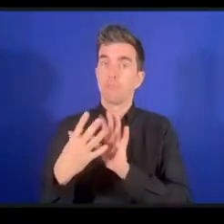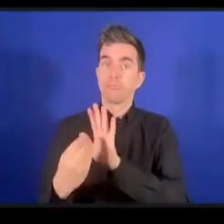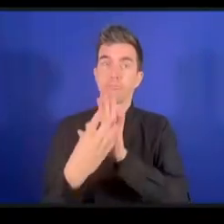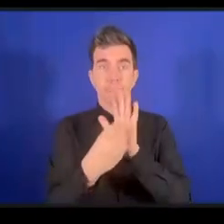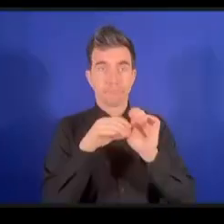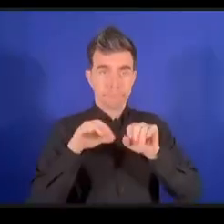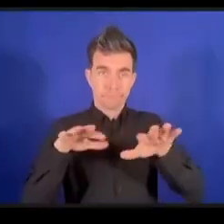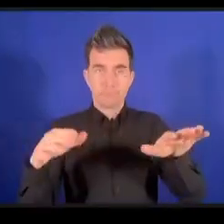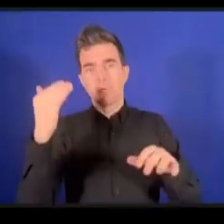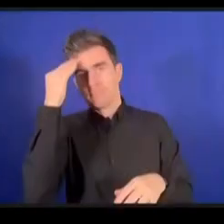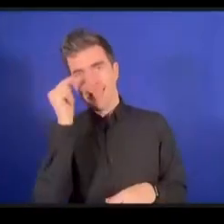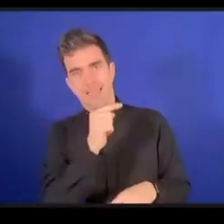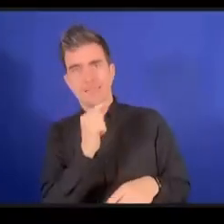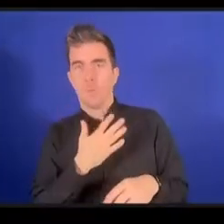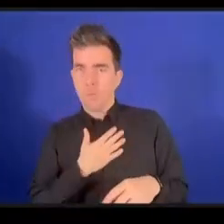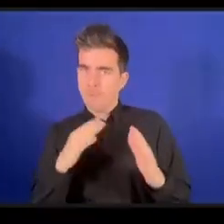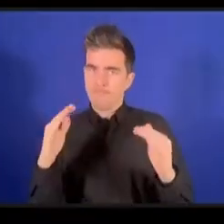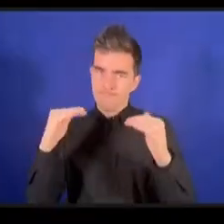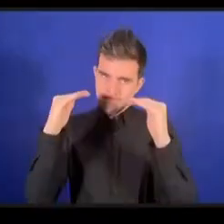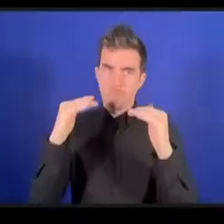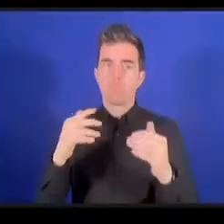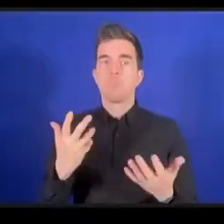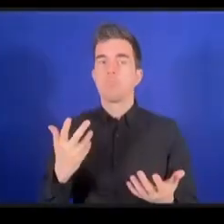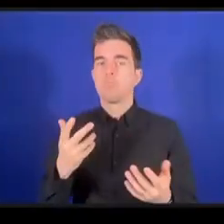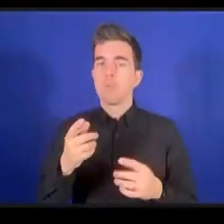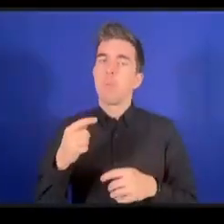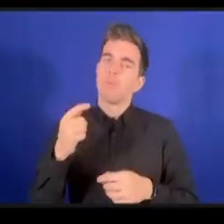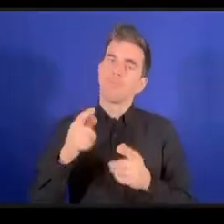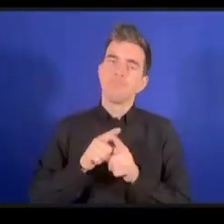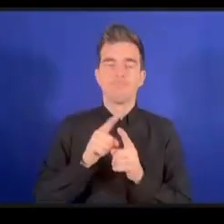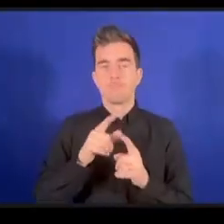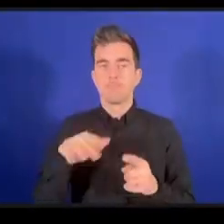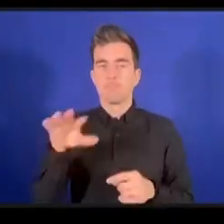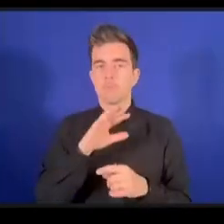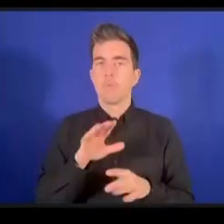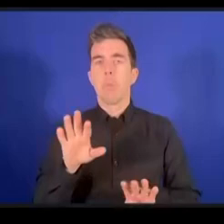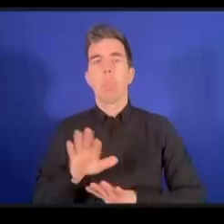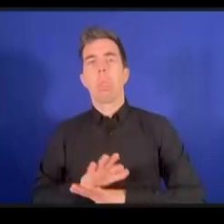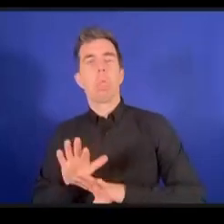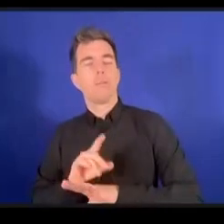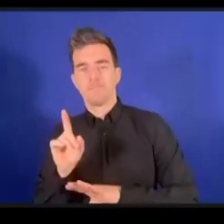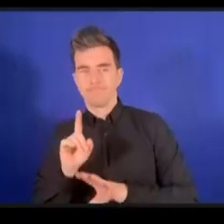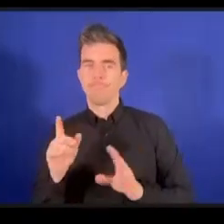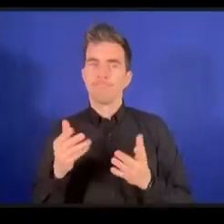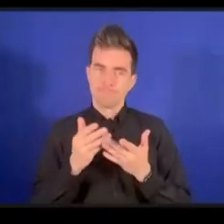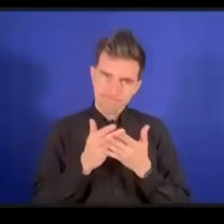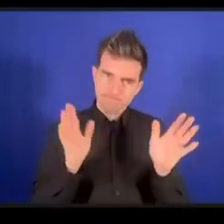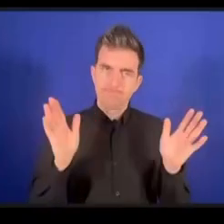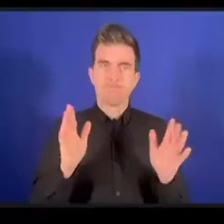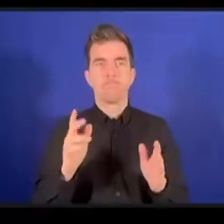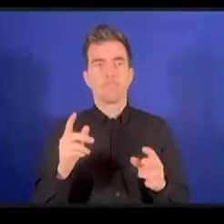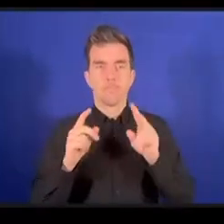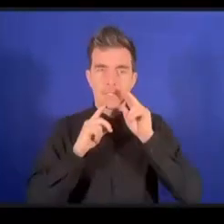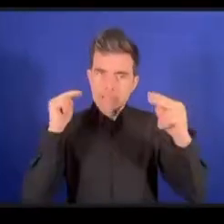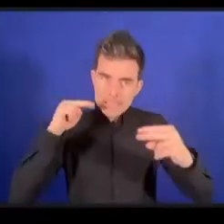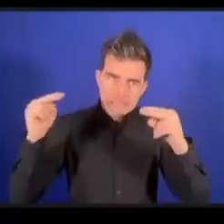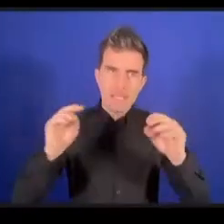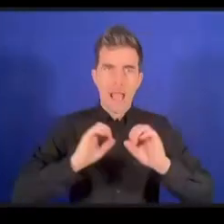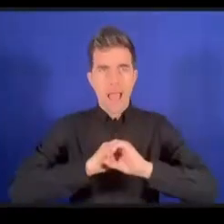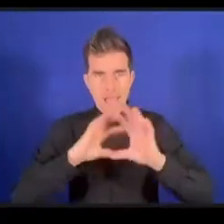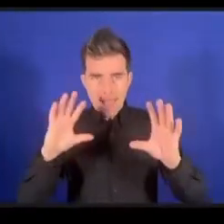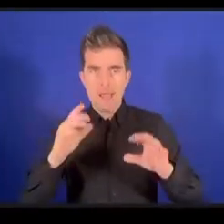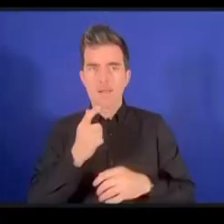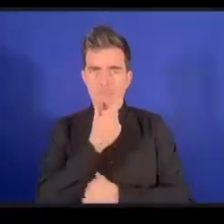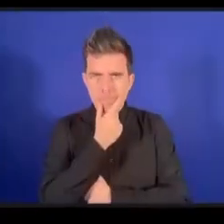حتى نصل إلى مستوى معين من الشفافية أو المواءمة أو